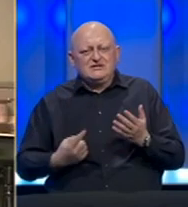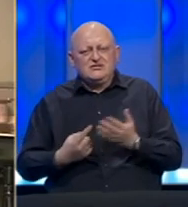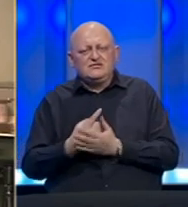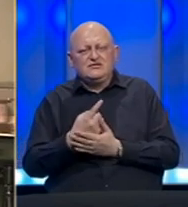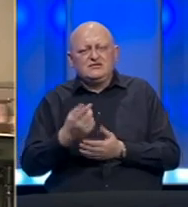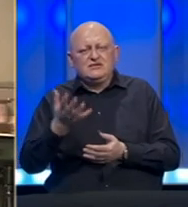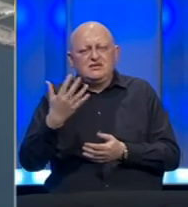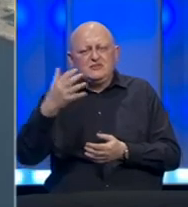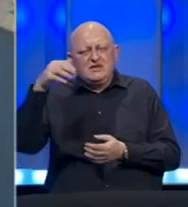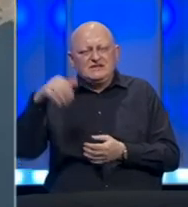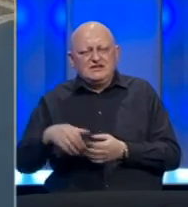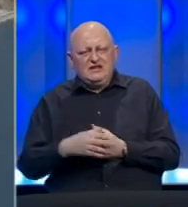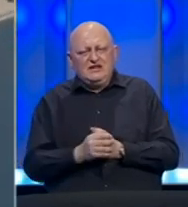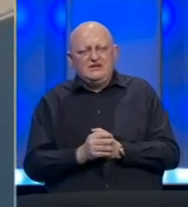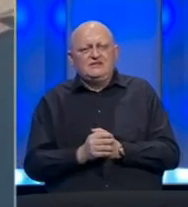premašio 50 hiljada.